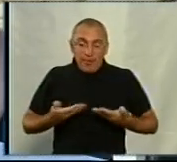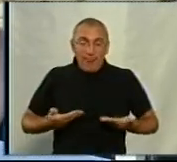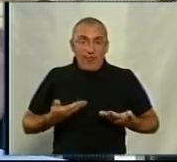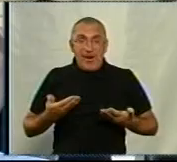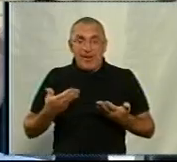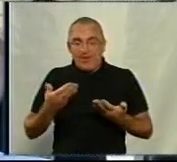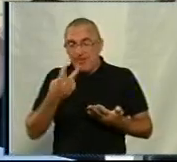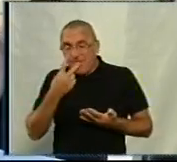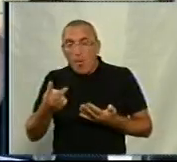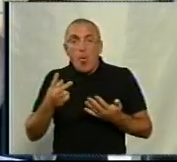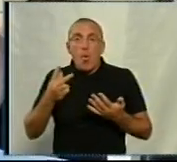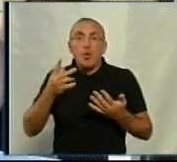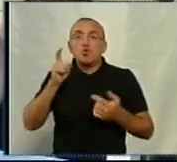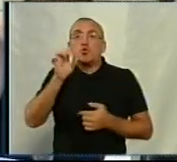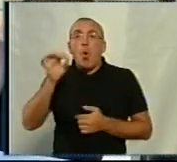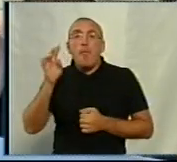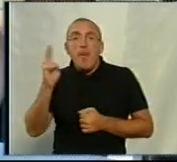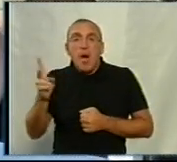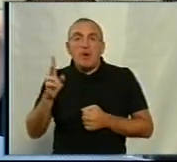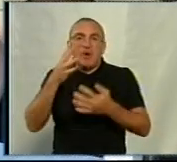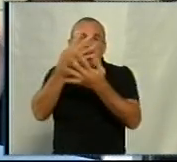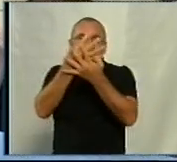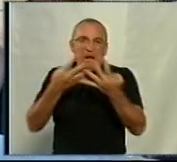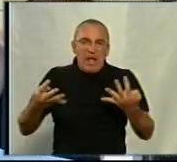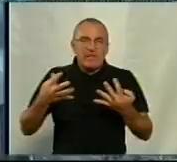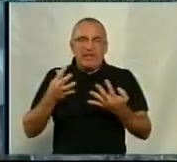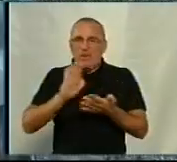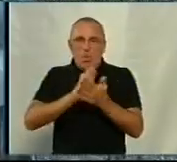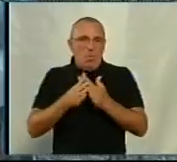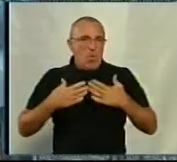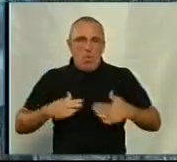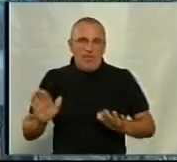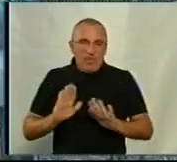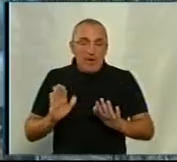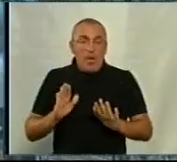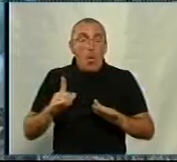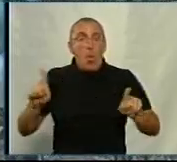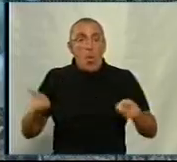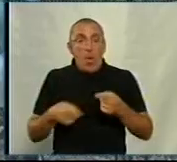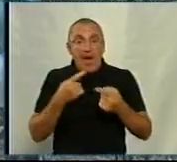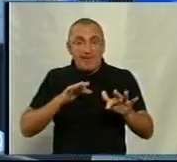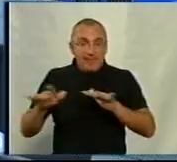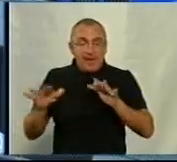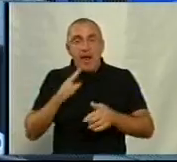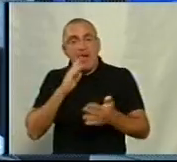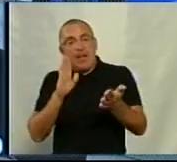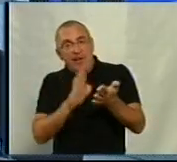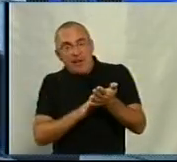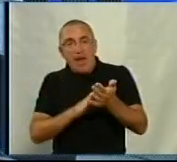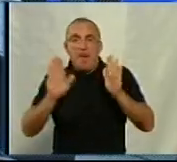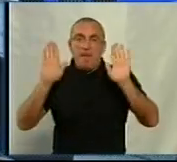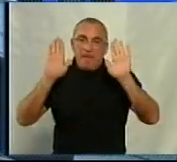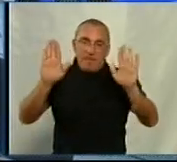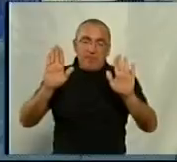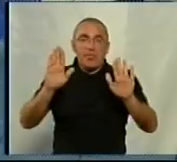вести її до контактного зоопарку. де тварини утримуються у несприйнятних умовах. Організатори акції роздають наліпки та плакати з вимогами